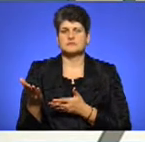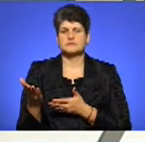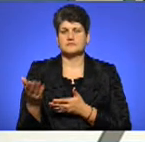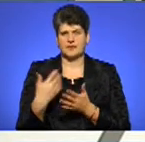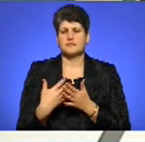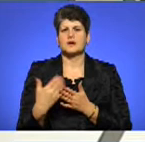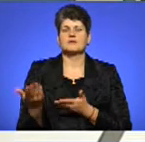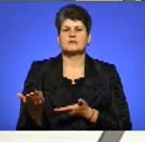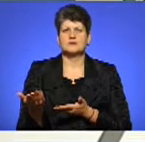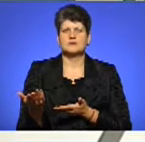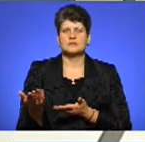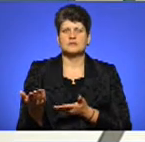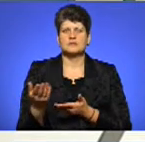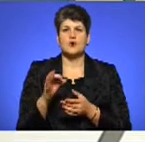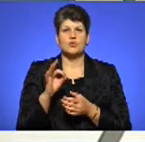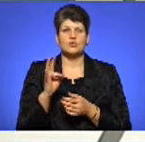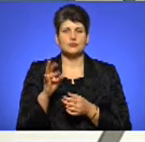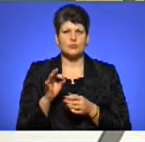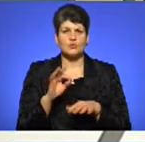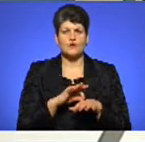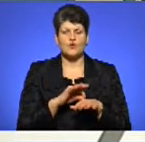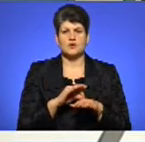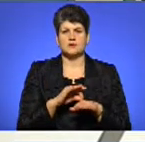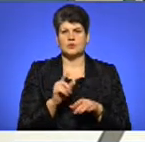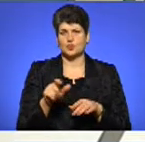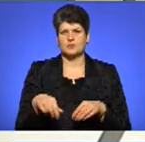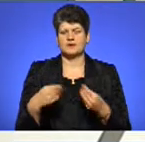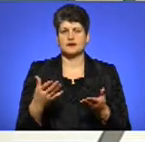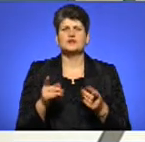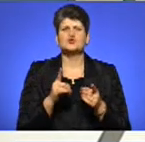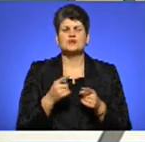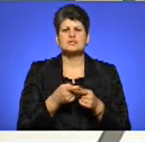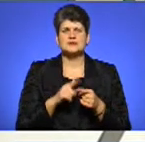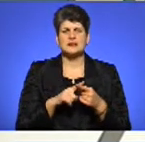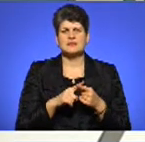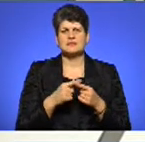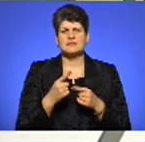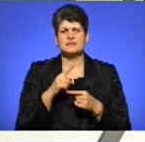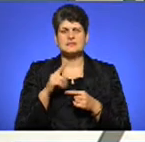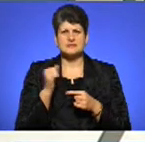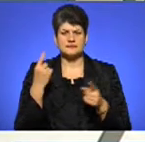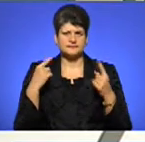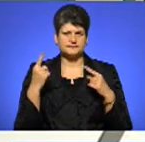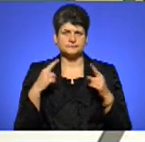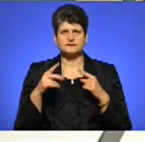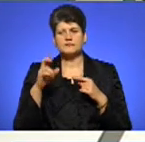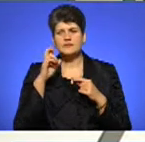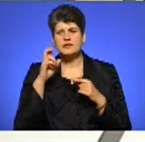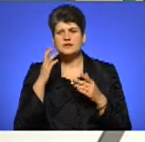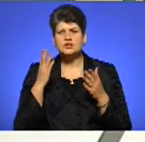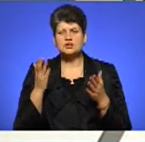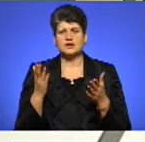наприклад, або на онкохворим людям дати? А чому, ну, от, що це маніпуляція державного